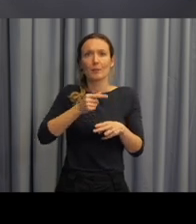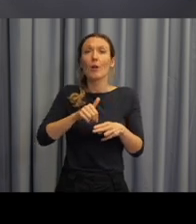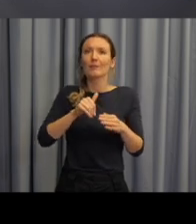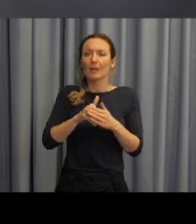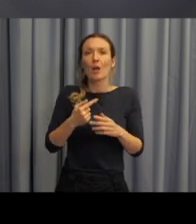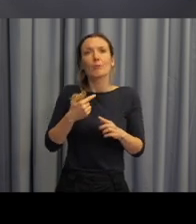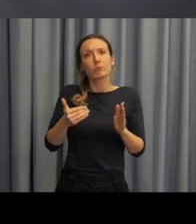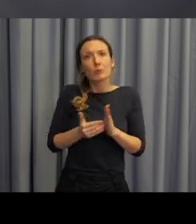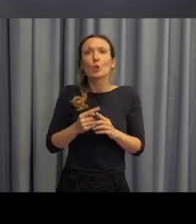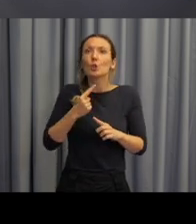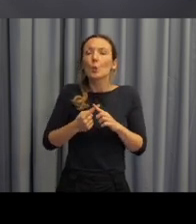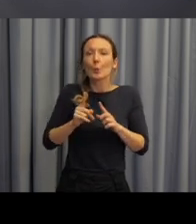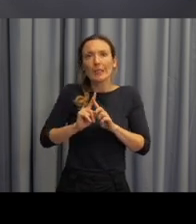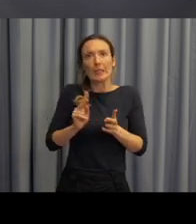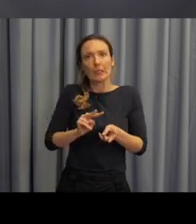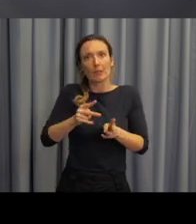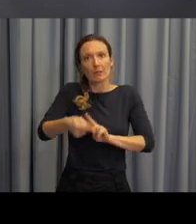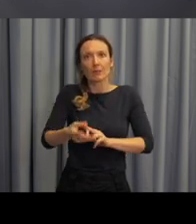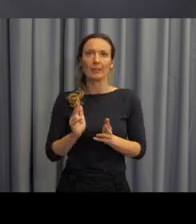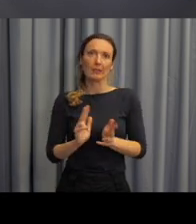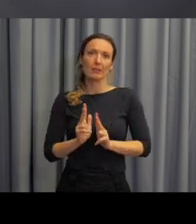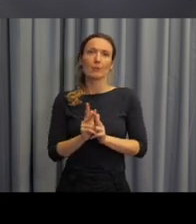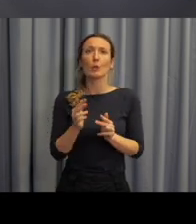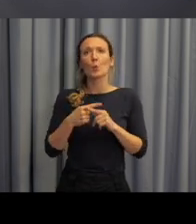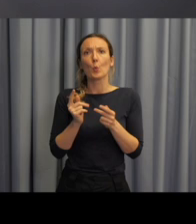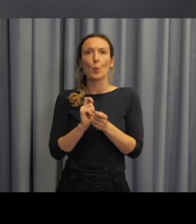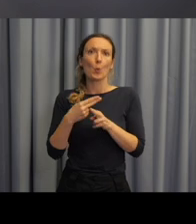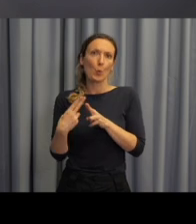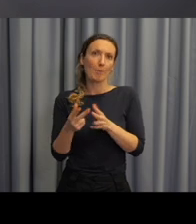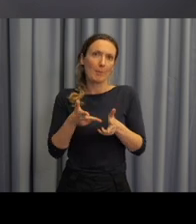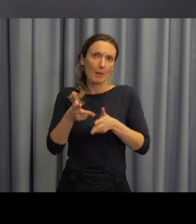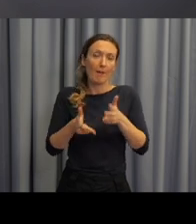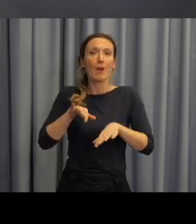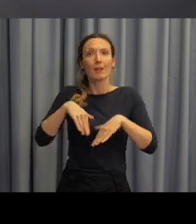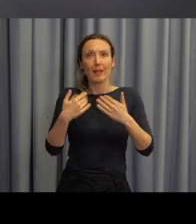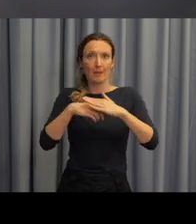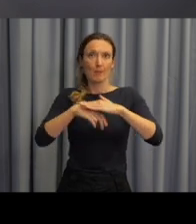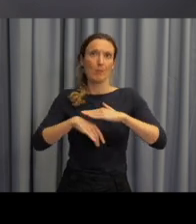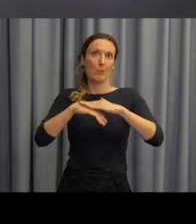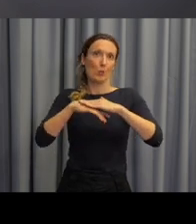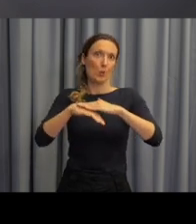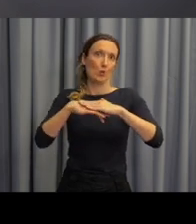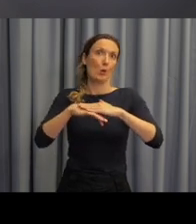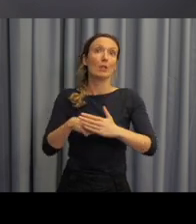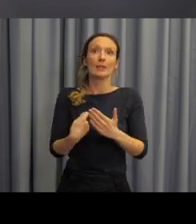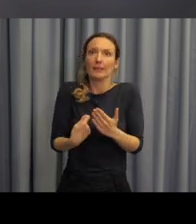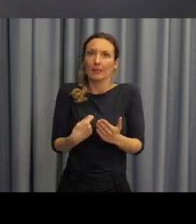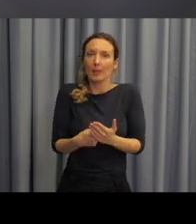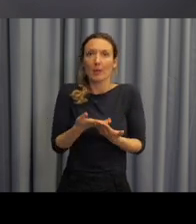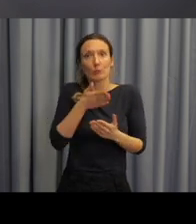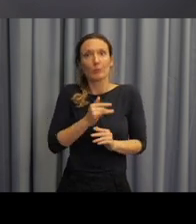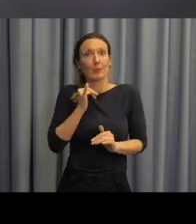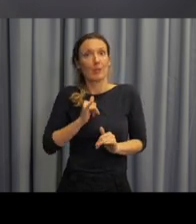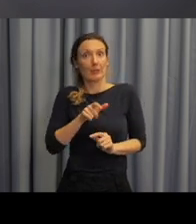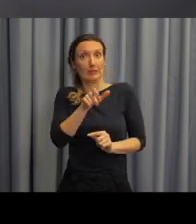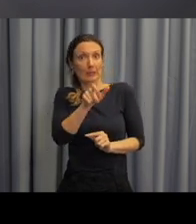Asherovým syndromem, kde je potřeba používat modifikovaný znakový jazyk nebo taktelný znakový jazyk.